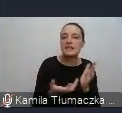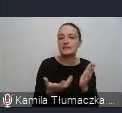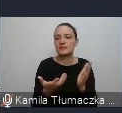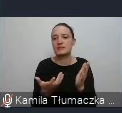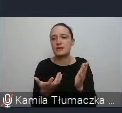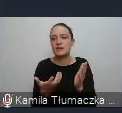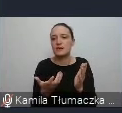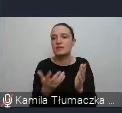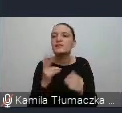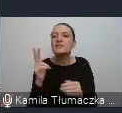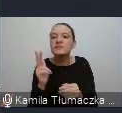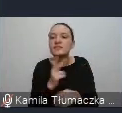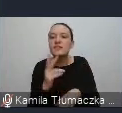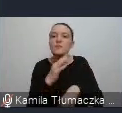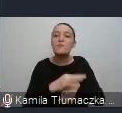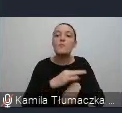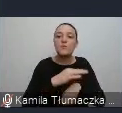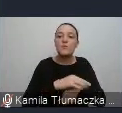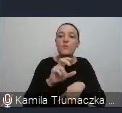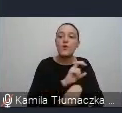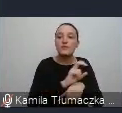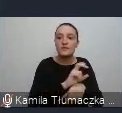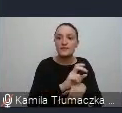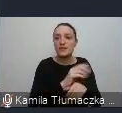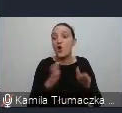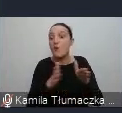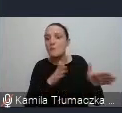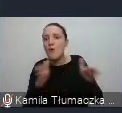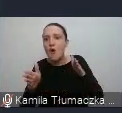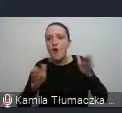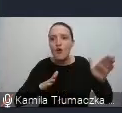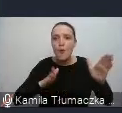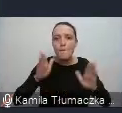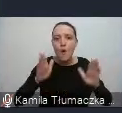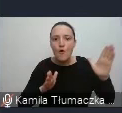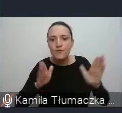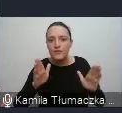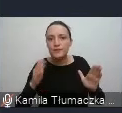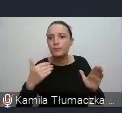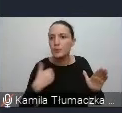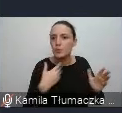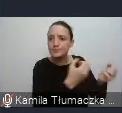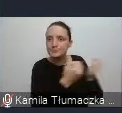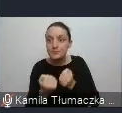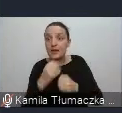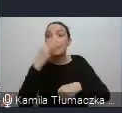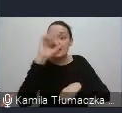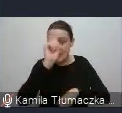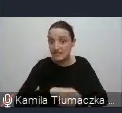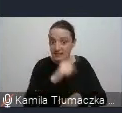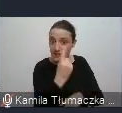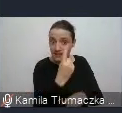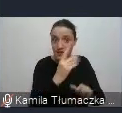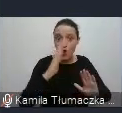Politechnikę Gdańską sprowadzone roboty. Jednym z tych robotów, który jest w Gdańsku w tej chwili